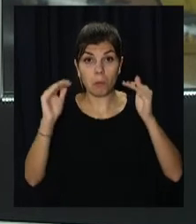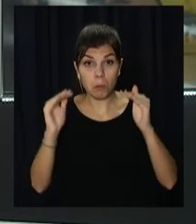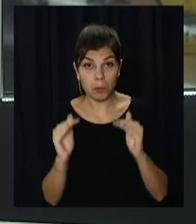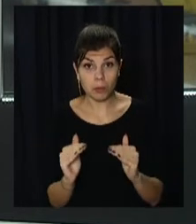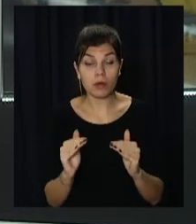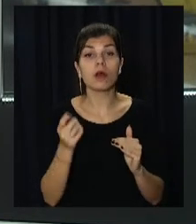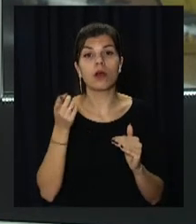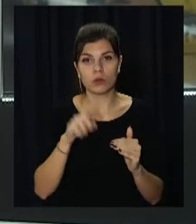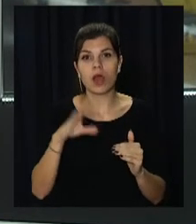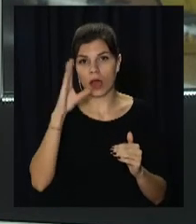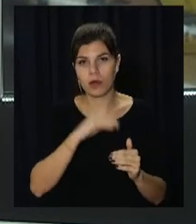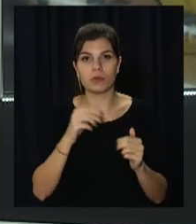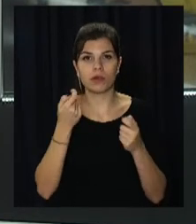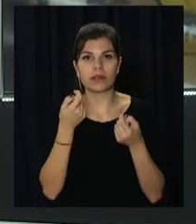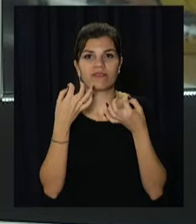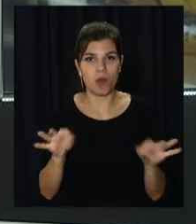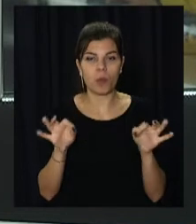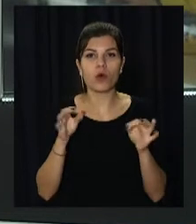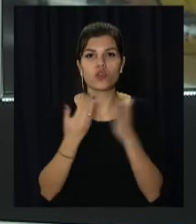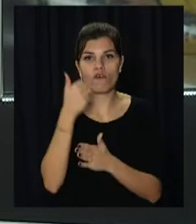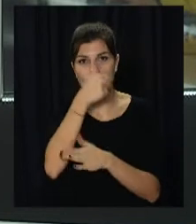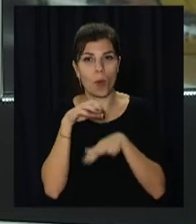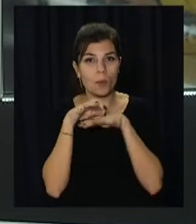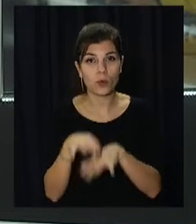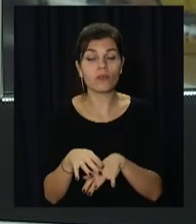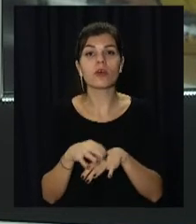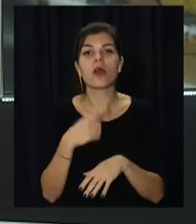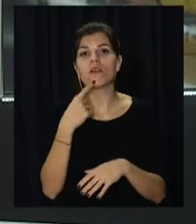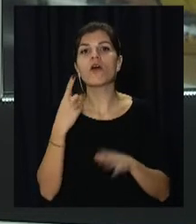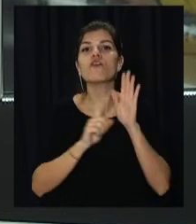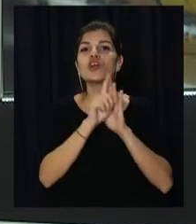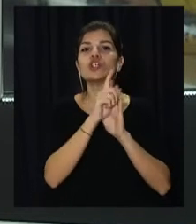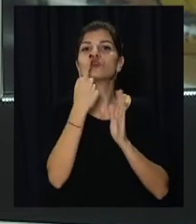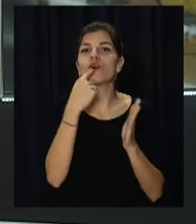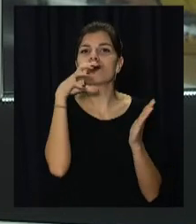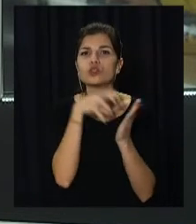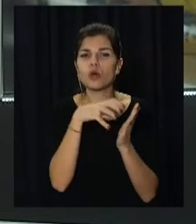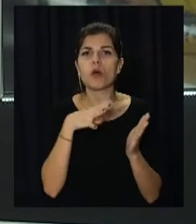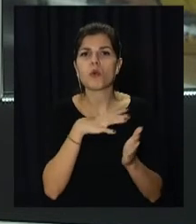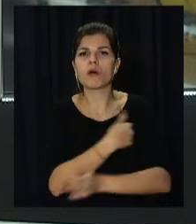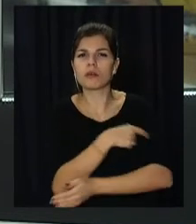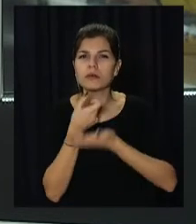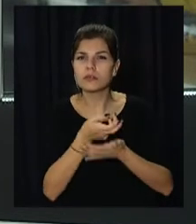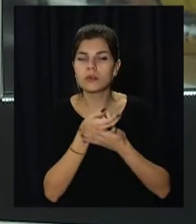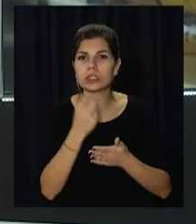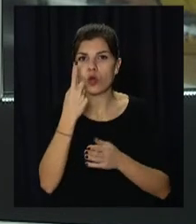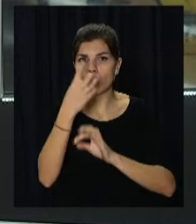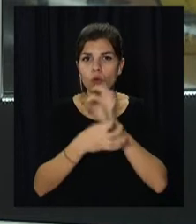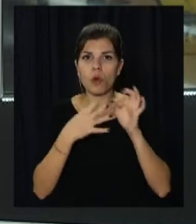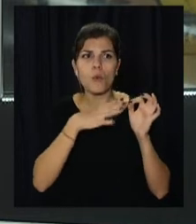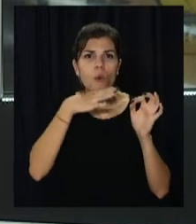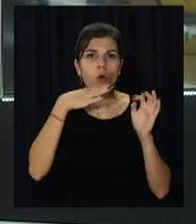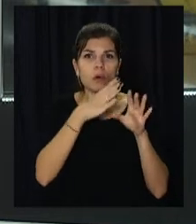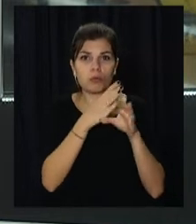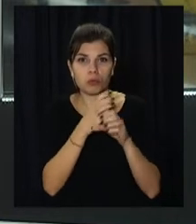Наразі зазначають, у регіоні спостерігається позитивна динаміка. Зокрема, з початку червоної зони кількість госпіталізованих за добу зменшилась